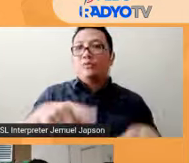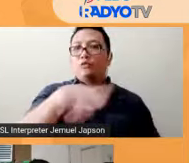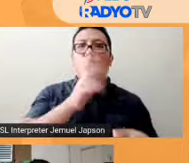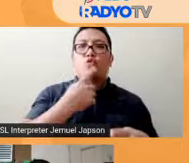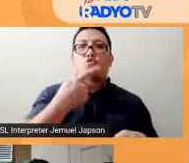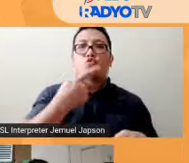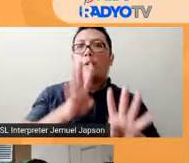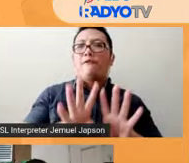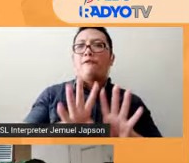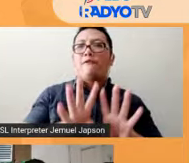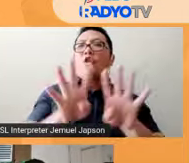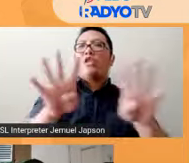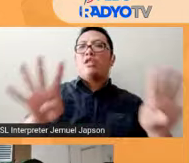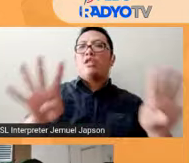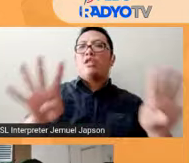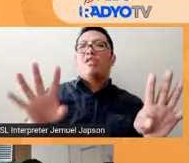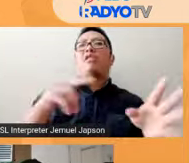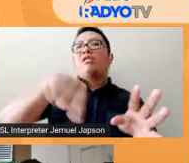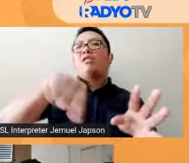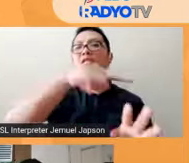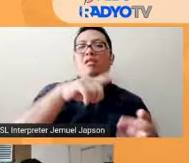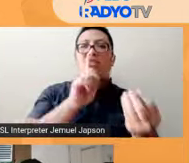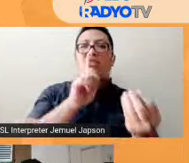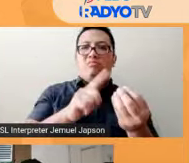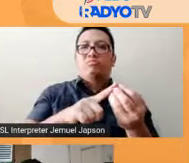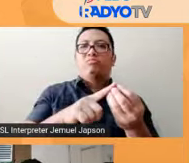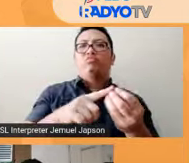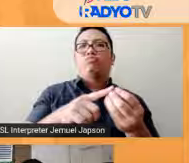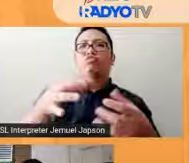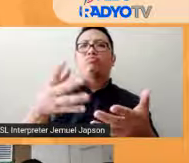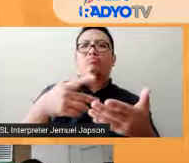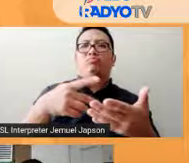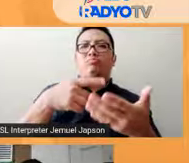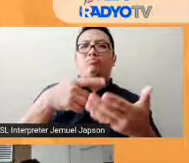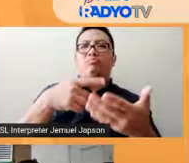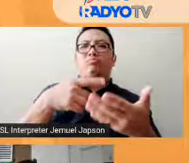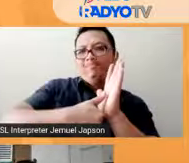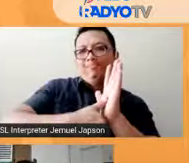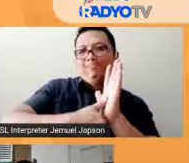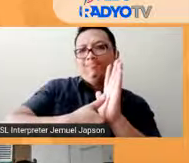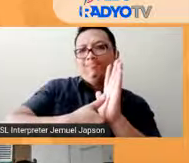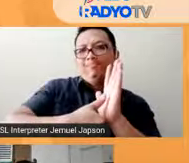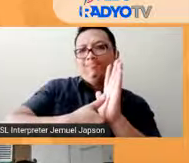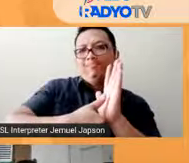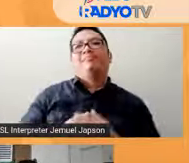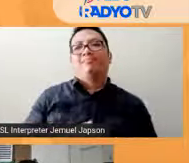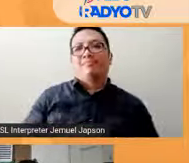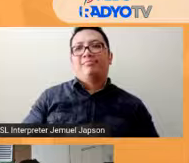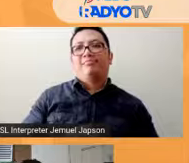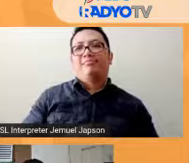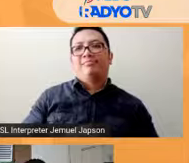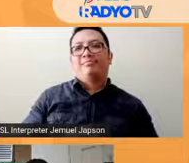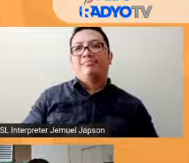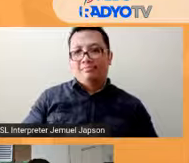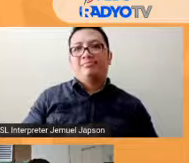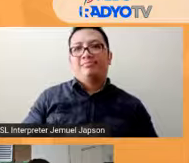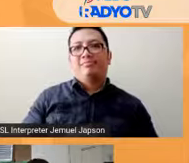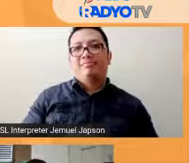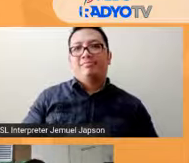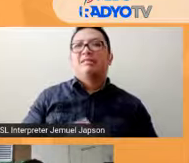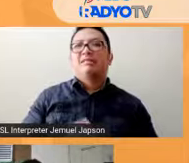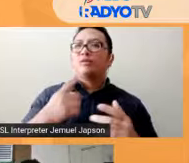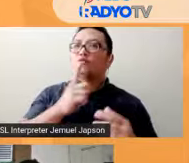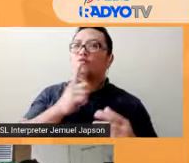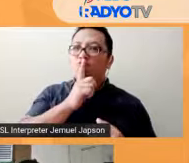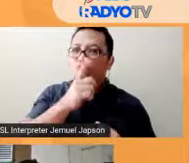sa ating paparating na halalan. So, yung mga, ito na po, medyo mainit po ang ating mga katanungan ngayon.